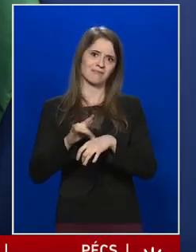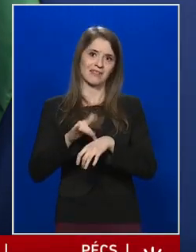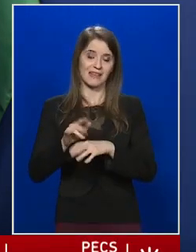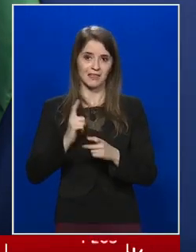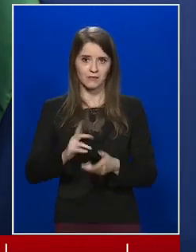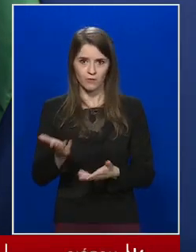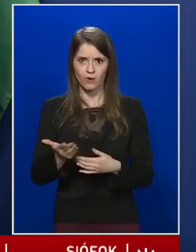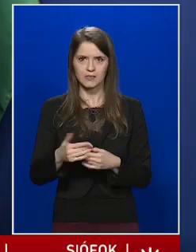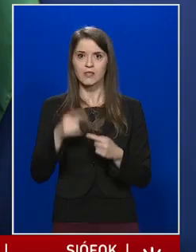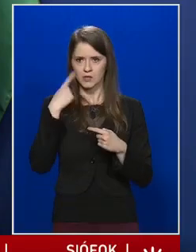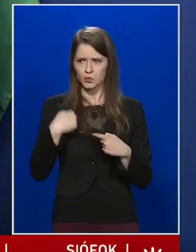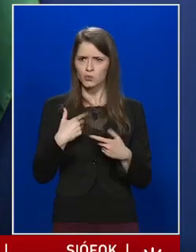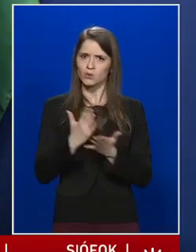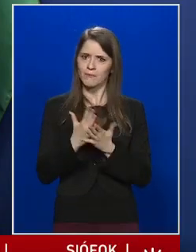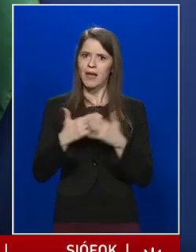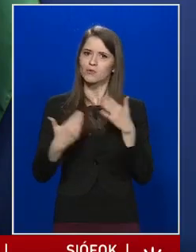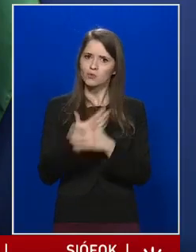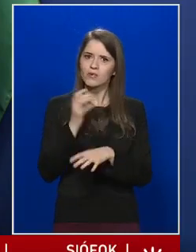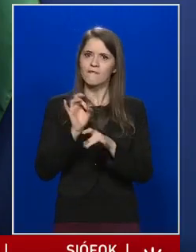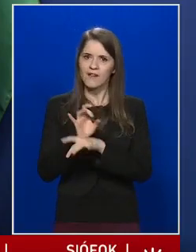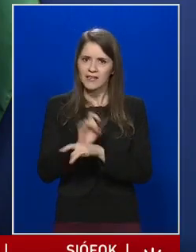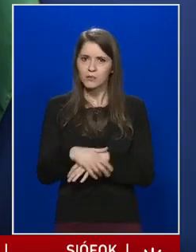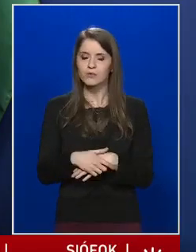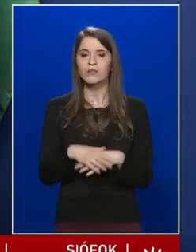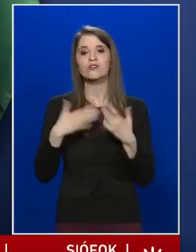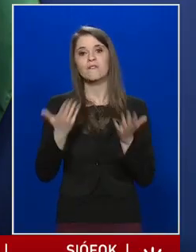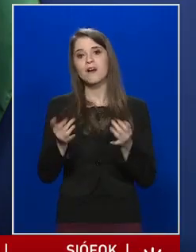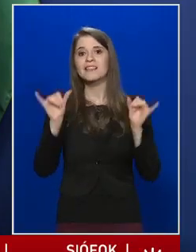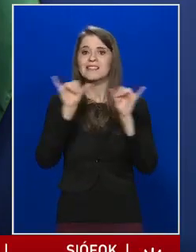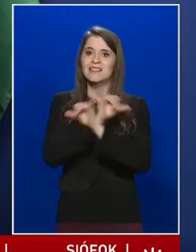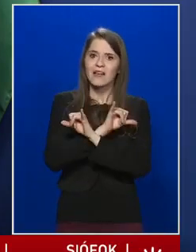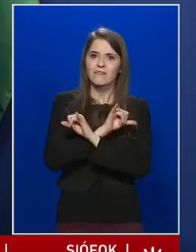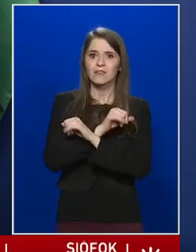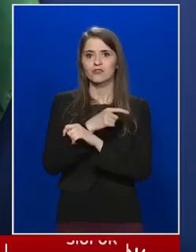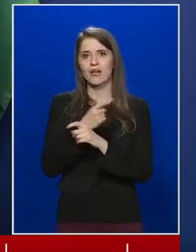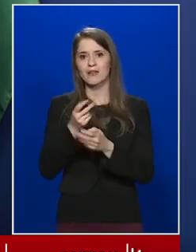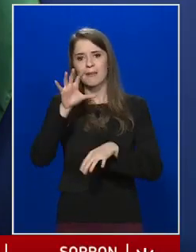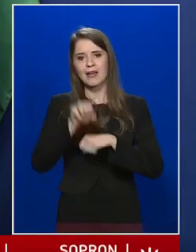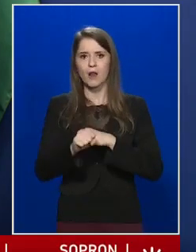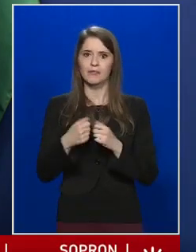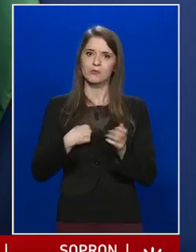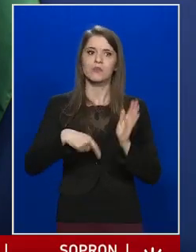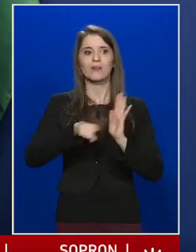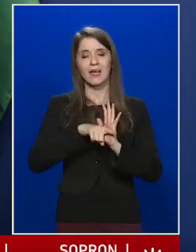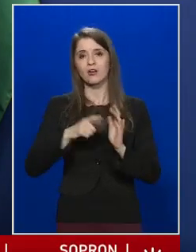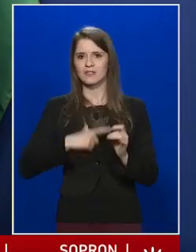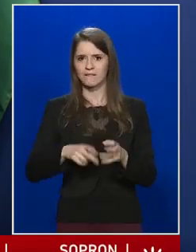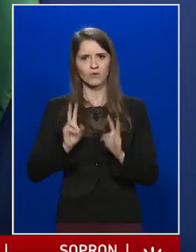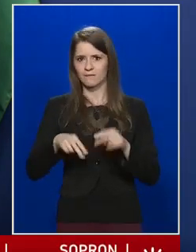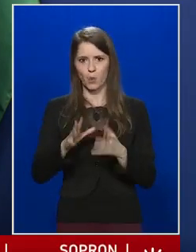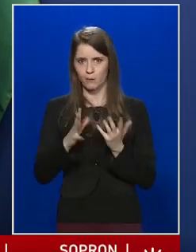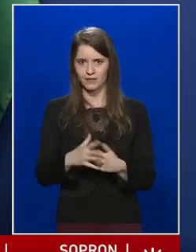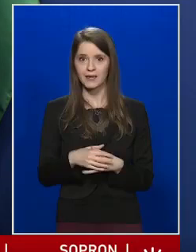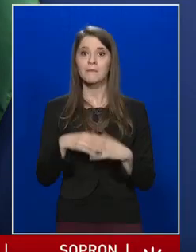újrafertőződés, esetleg egy tévesen megállapított negativitás következménye, vagy a vírus